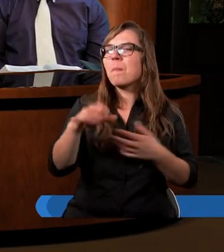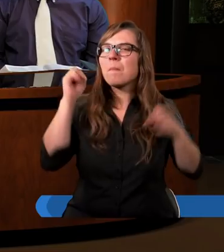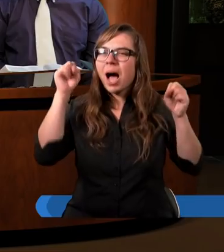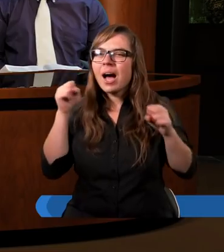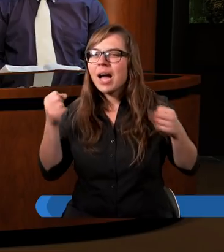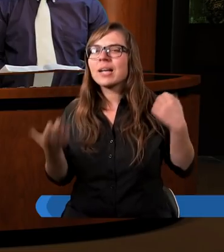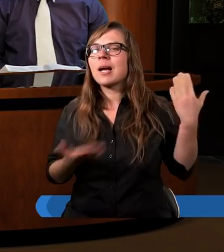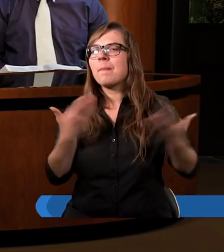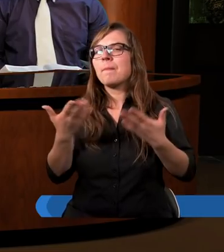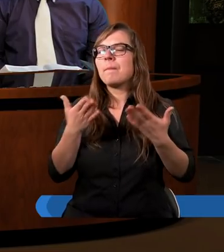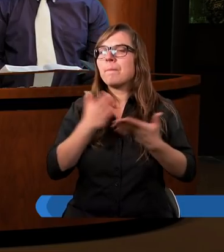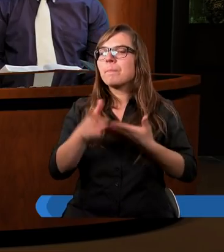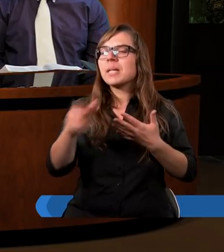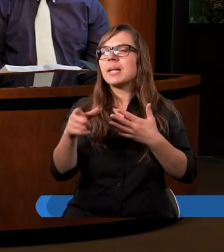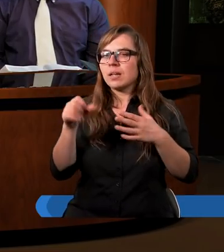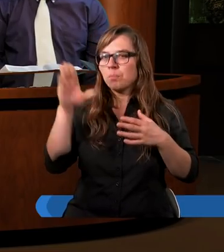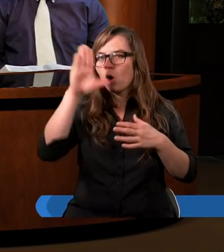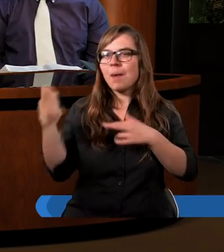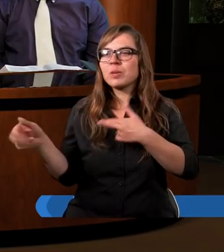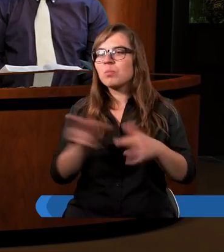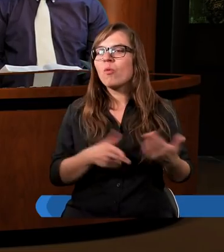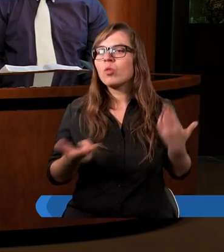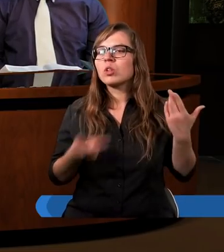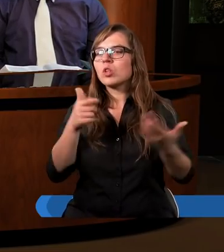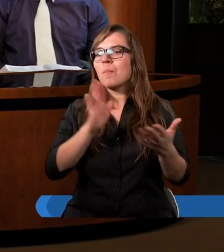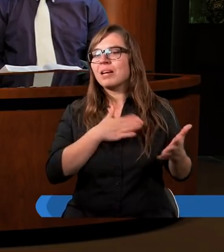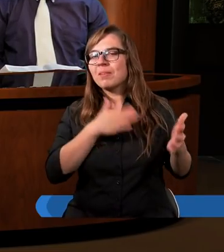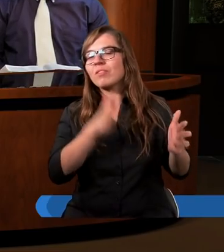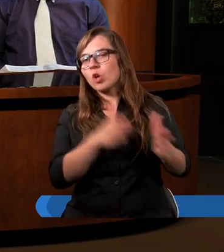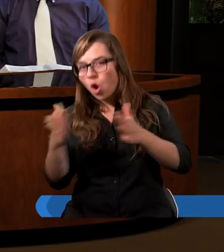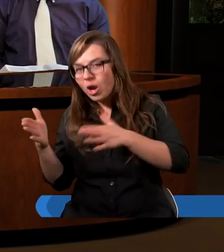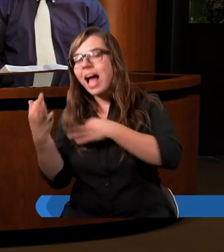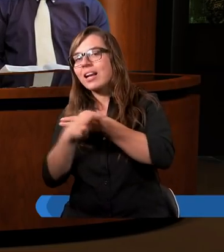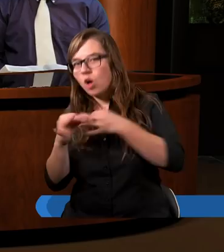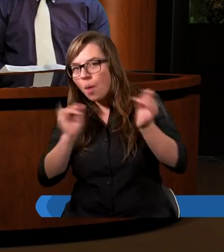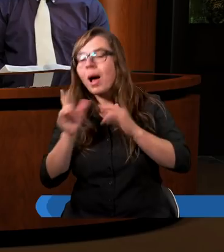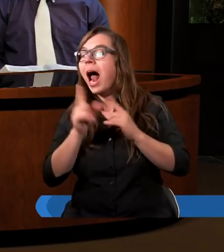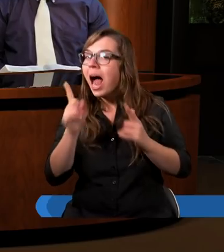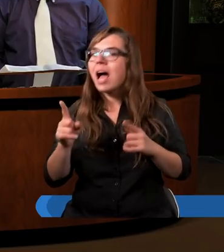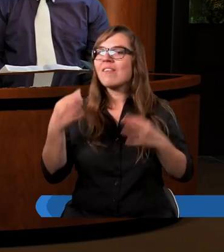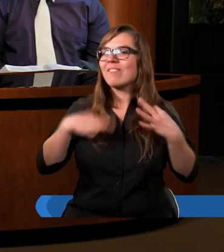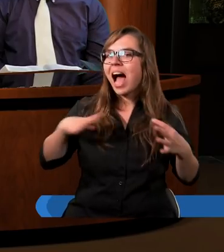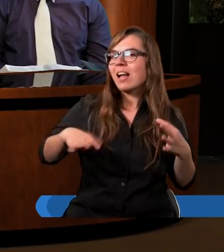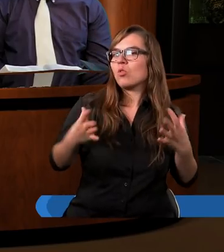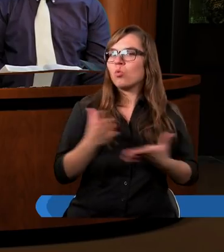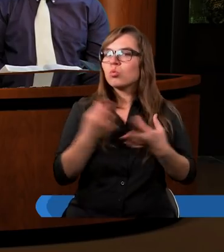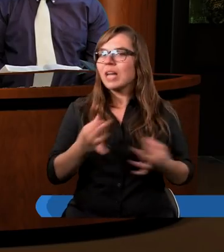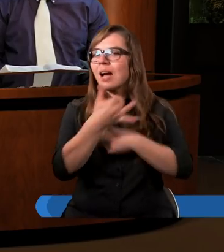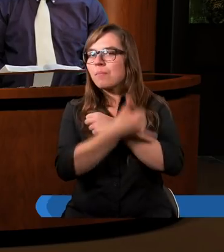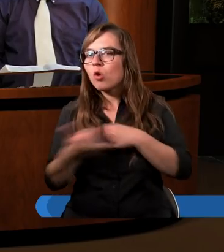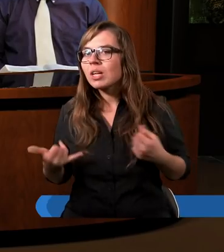Boga przywrócone. To będziemy w kolejnych studiach omawiali, ale warto już na wstępie